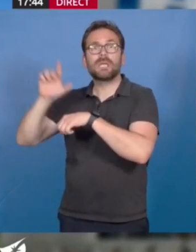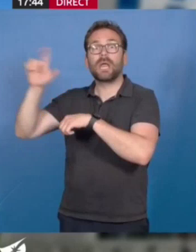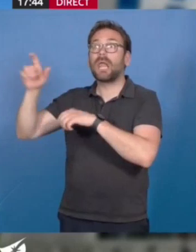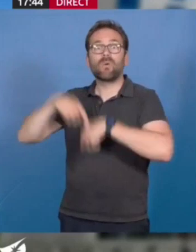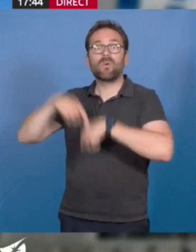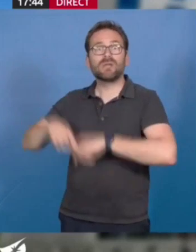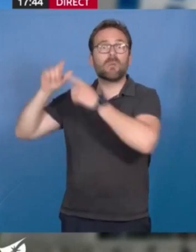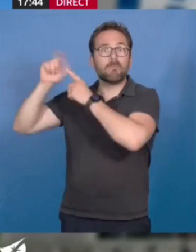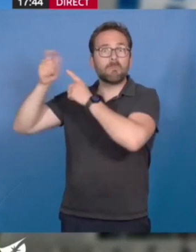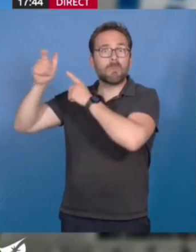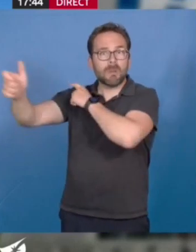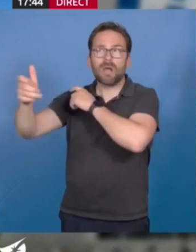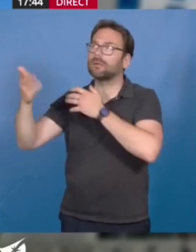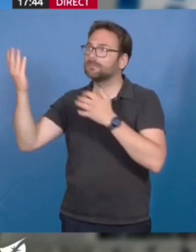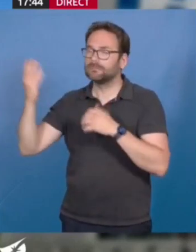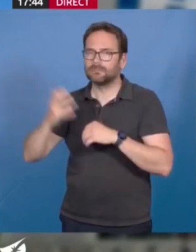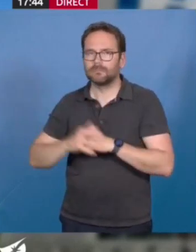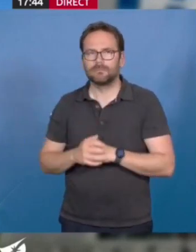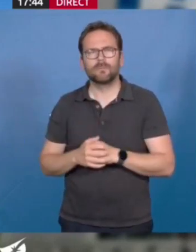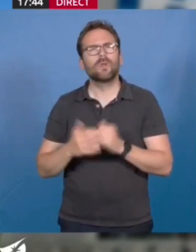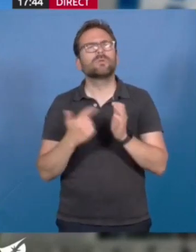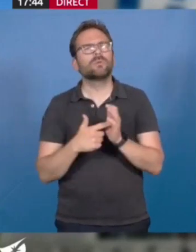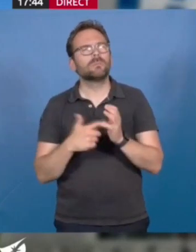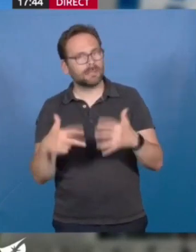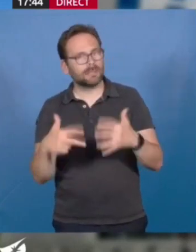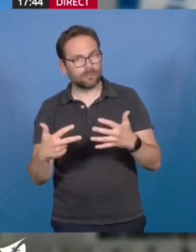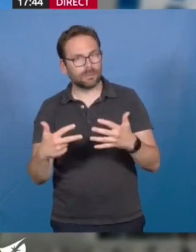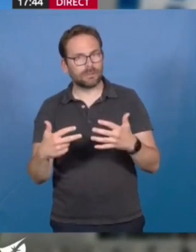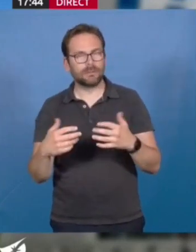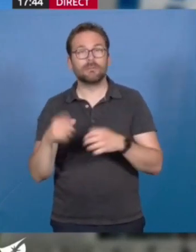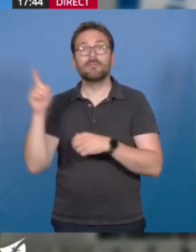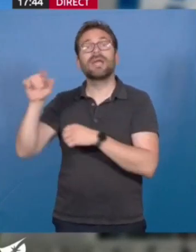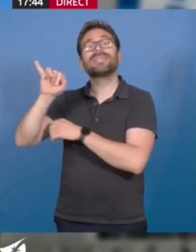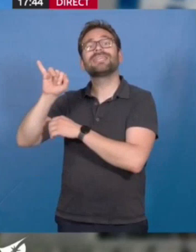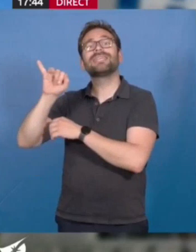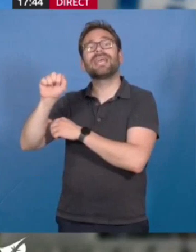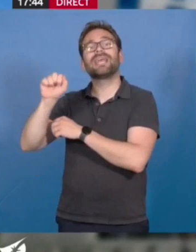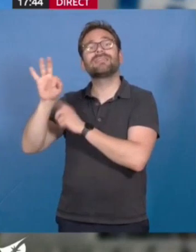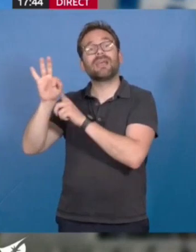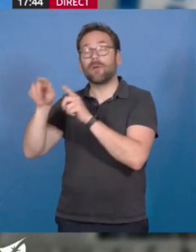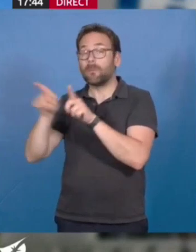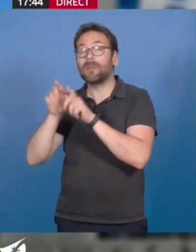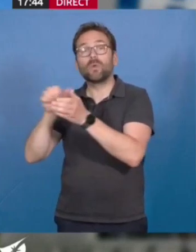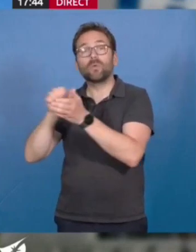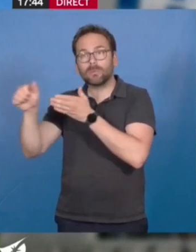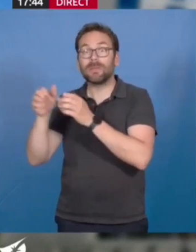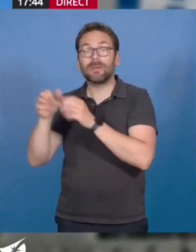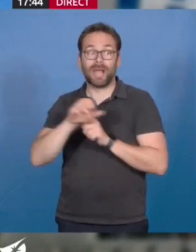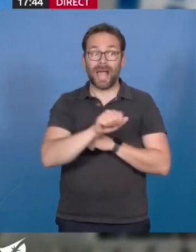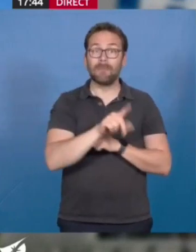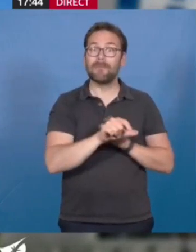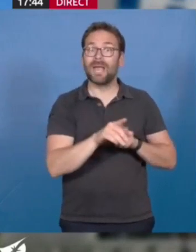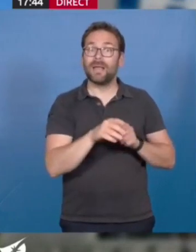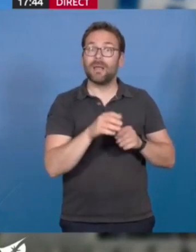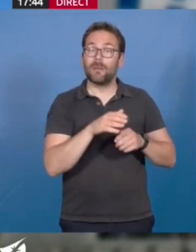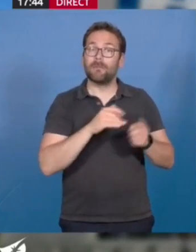gouvernements successifs. En 2018, en même temps qu'il supprimait l'ISF, le gouvernement baissait les APL des locataires du parc